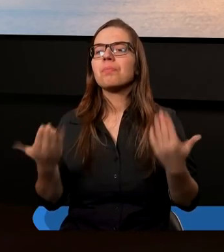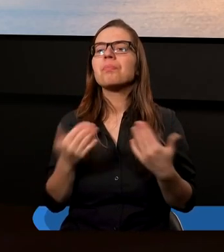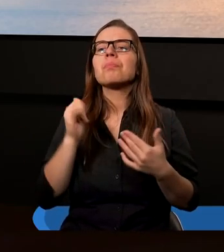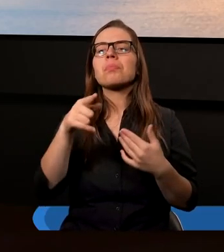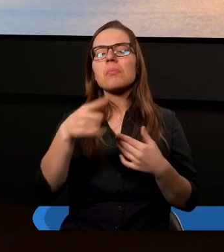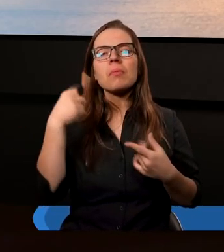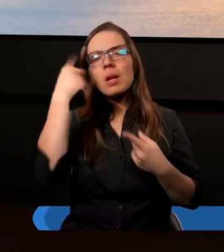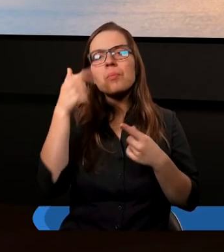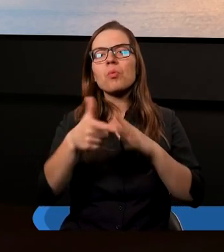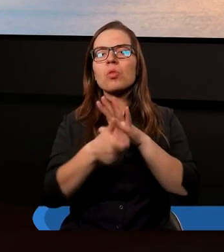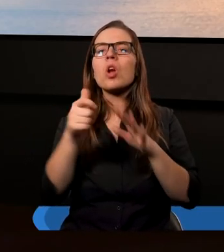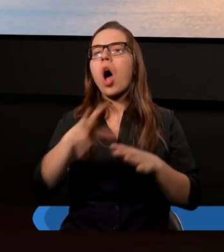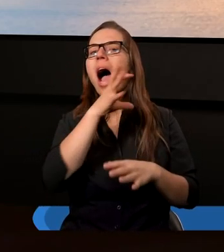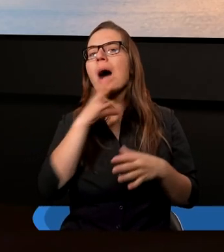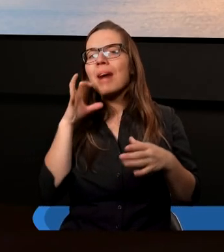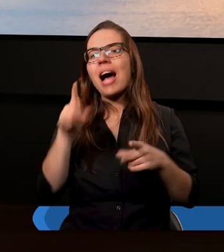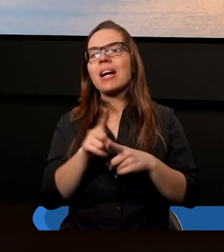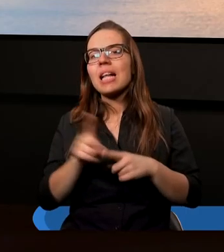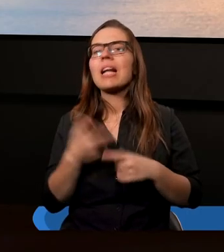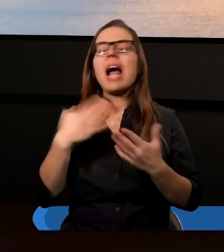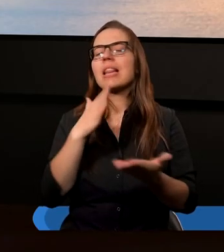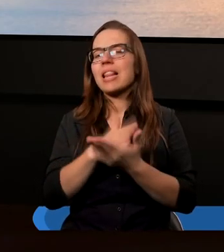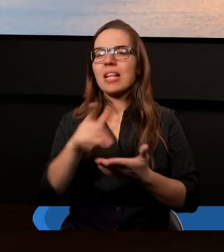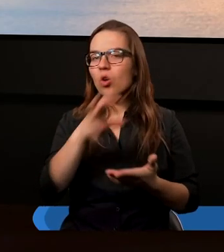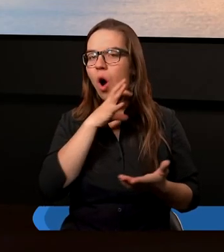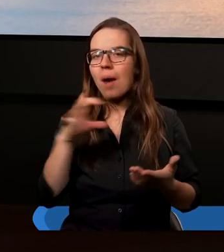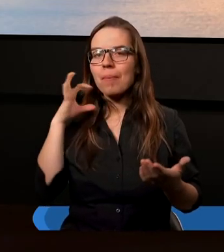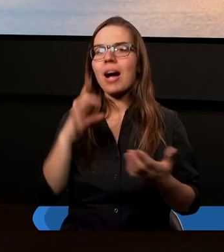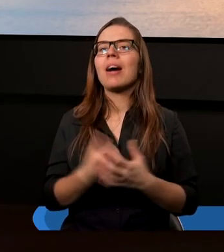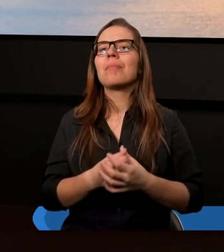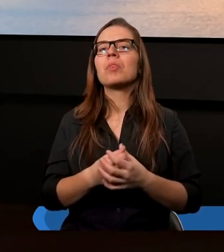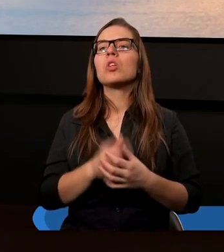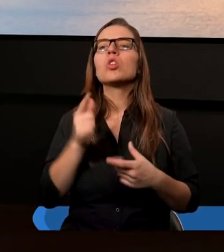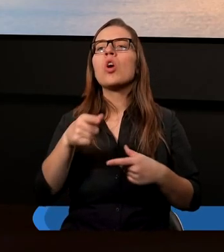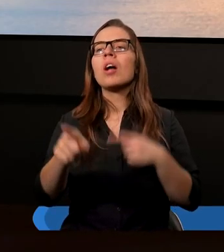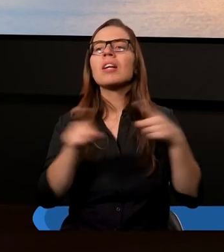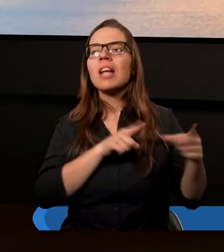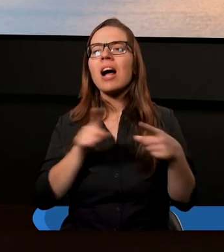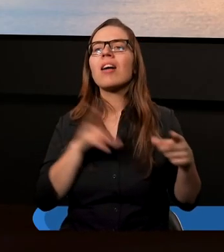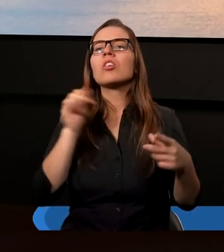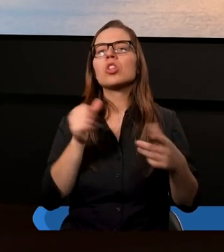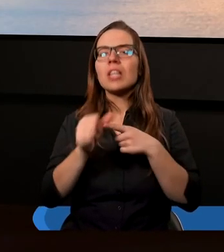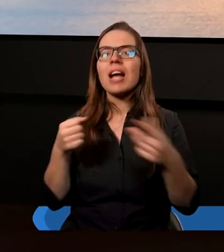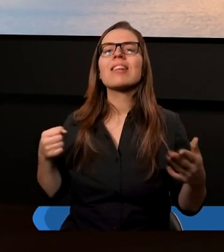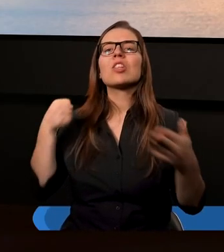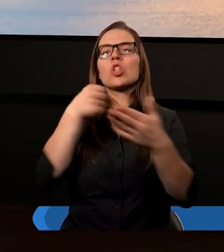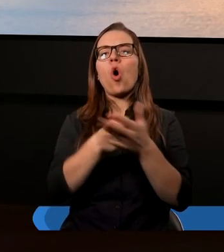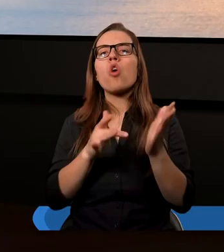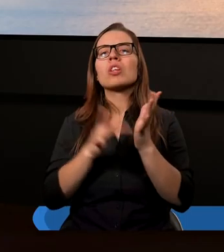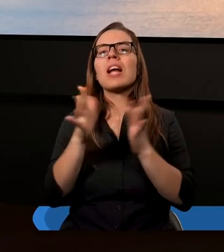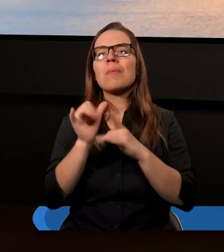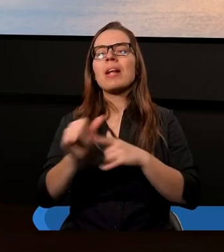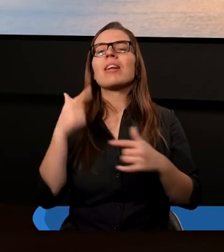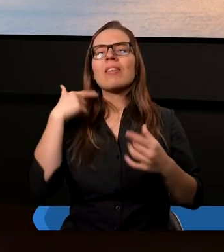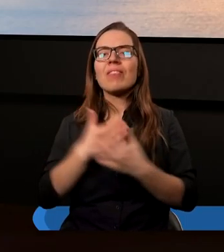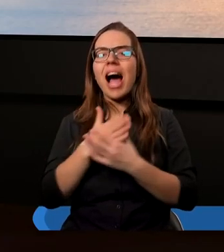kontekście musimy dotąd mówić o Abrahamie nawet, ale nie tylko. Co dla mnie osobiście znaczy, że Jezus jest dokończycielem wiary,